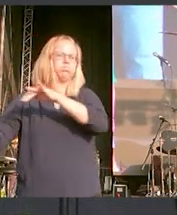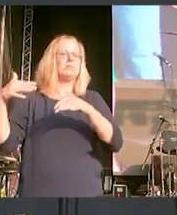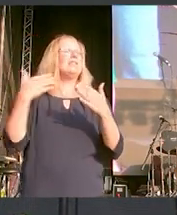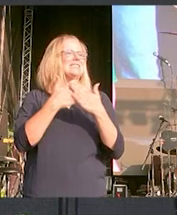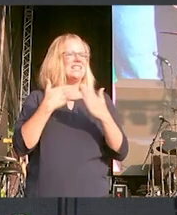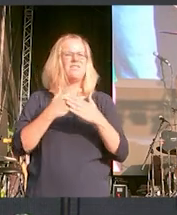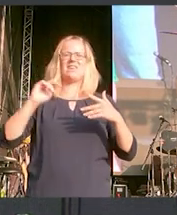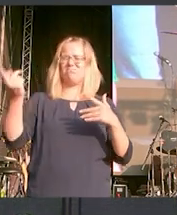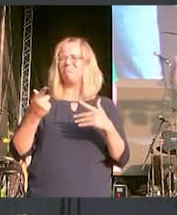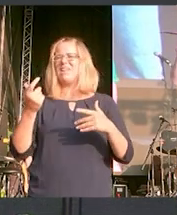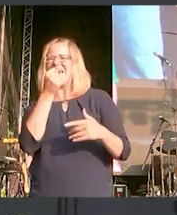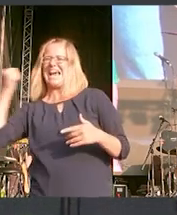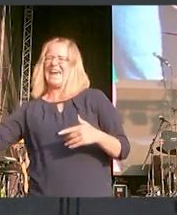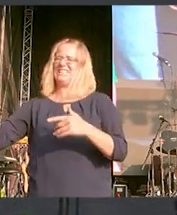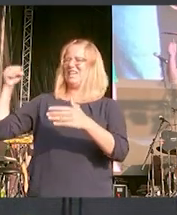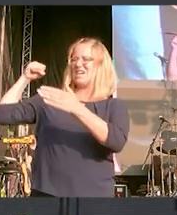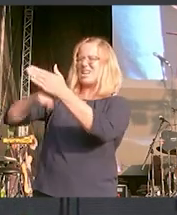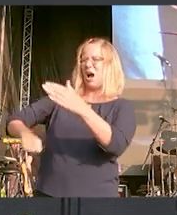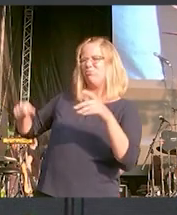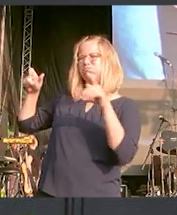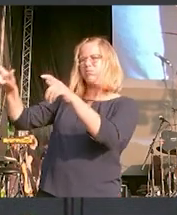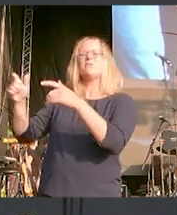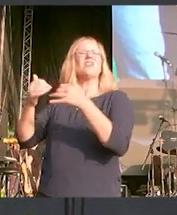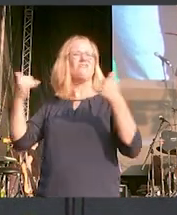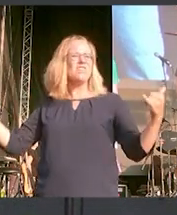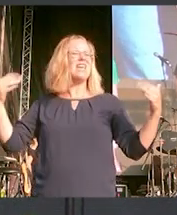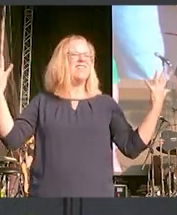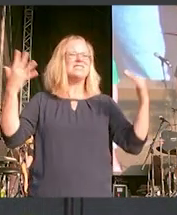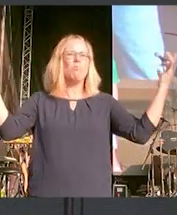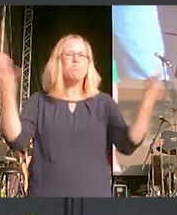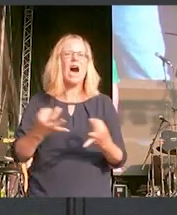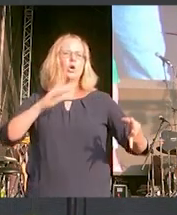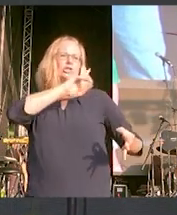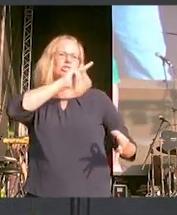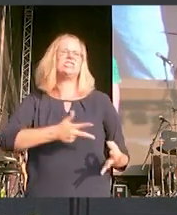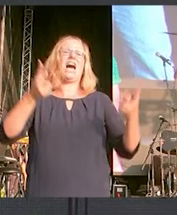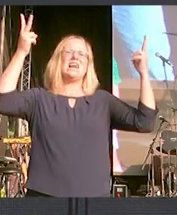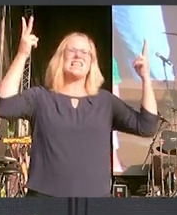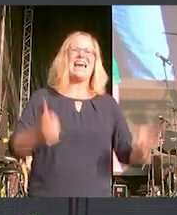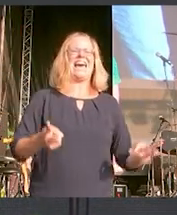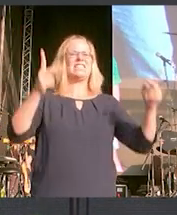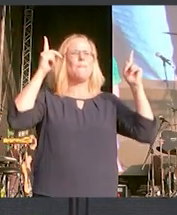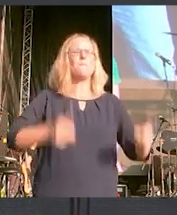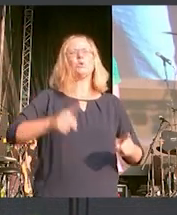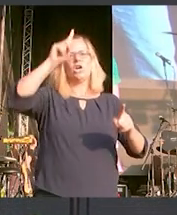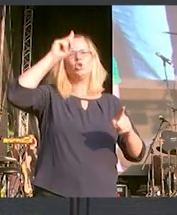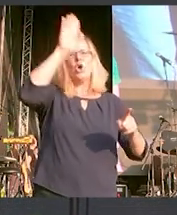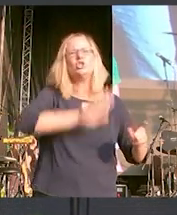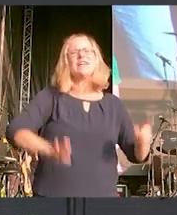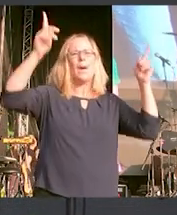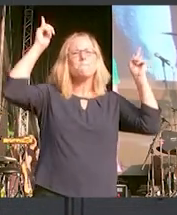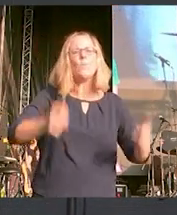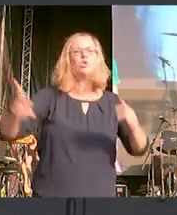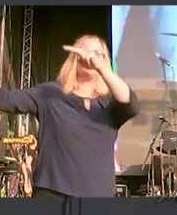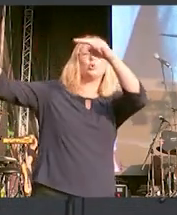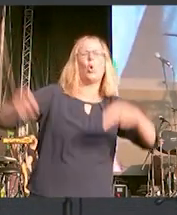beste Kampf gegen Rechts ist der Kampf um soziale Gerechtigkeit. Lasst uns Deutschland endlich wieder gerecht werden.